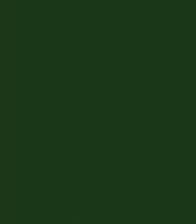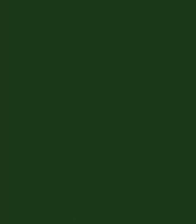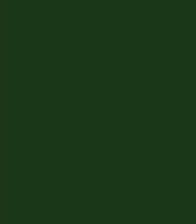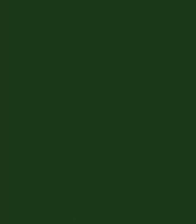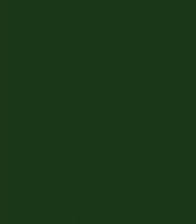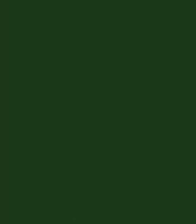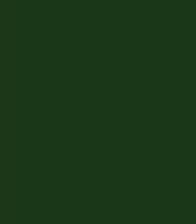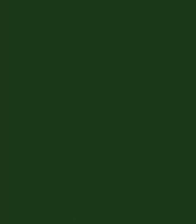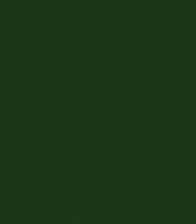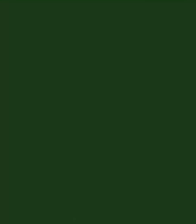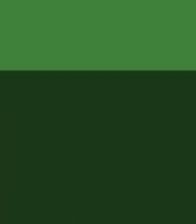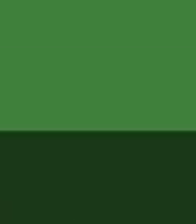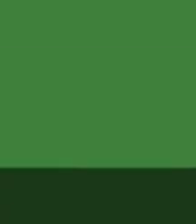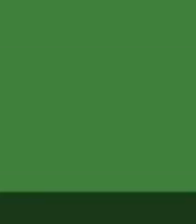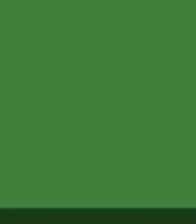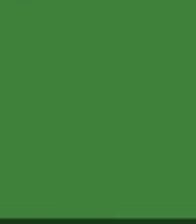Наступний випуск.